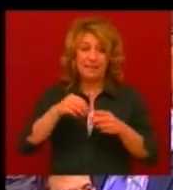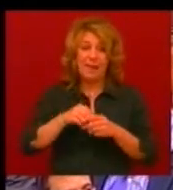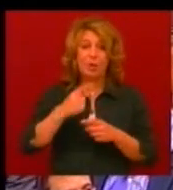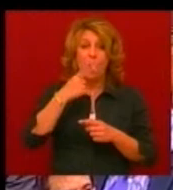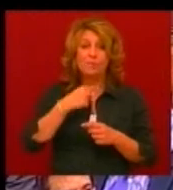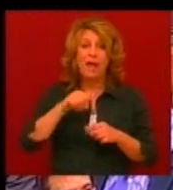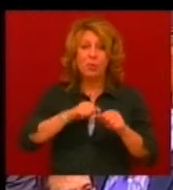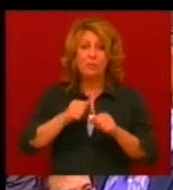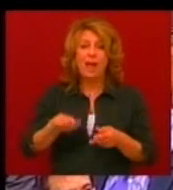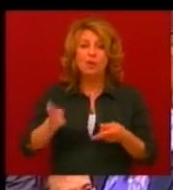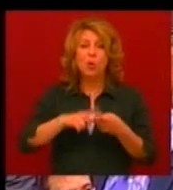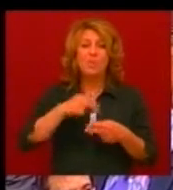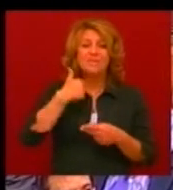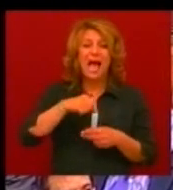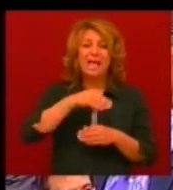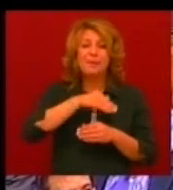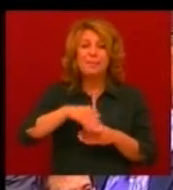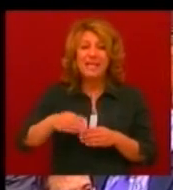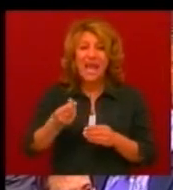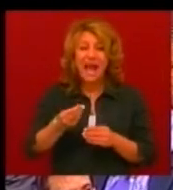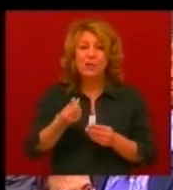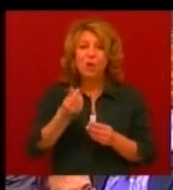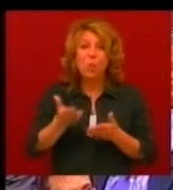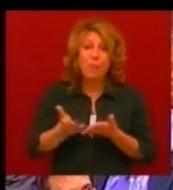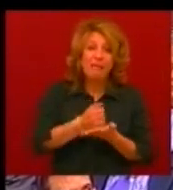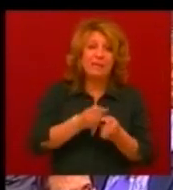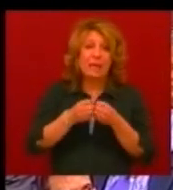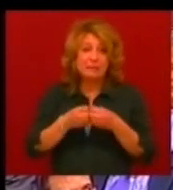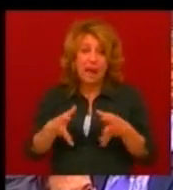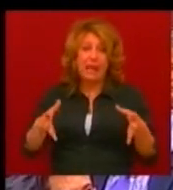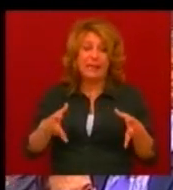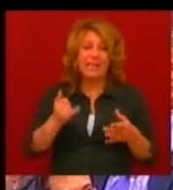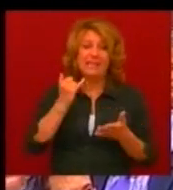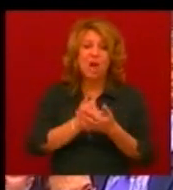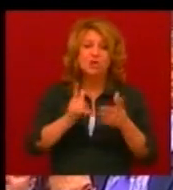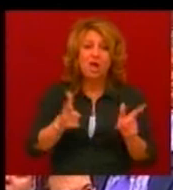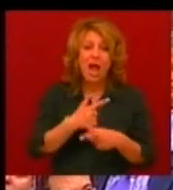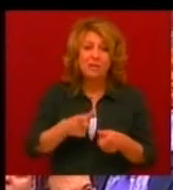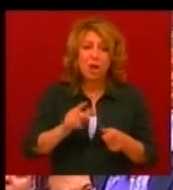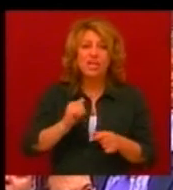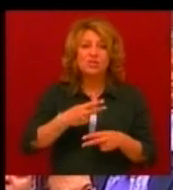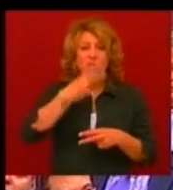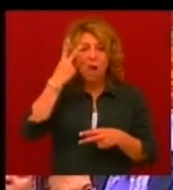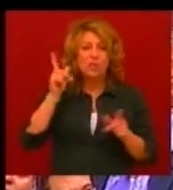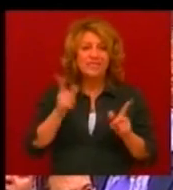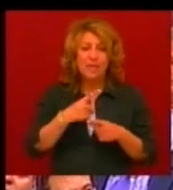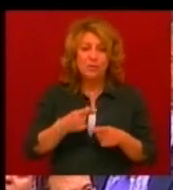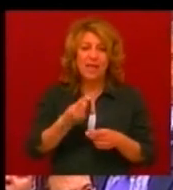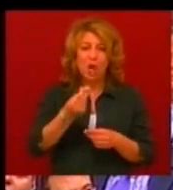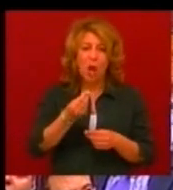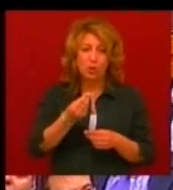százmilliárd forintnyi adóbevételt engedett el, egy igazságtalan és szakszerűtlen adórendszer átalakítással,